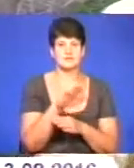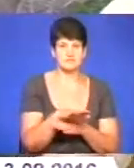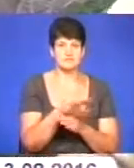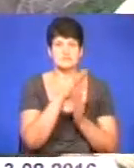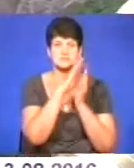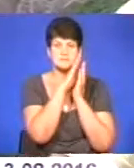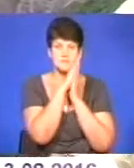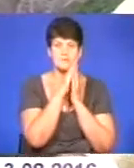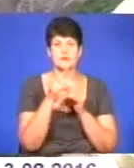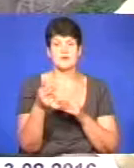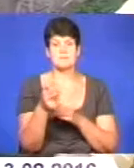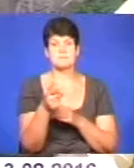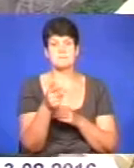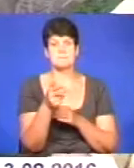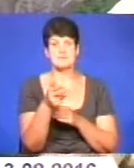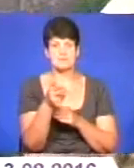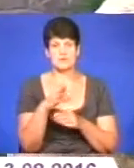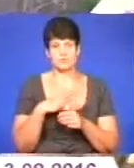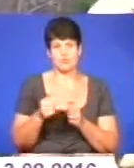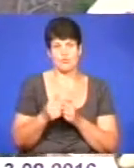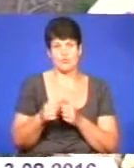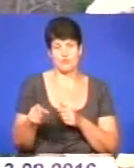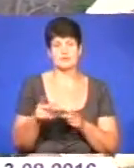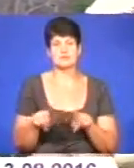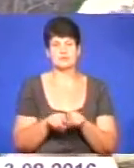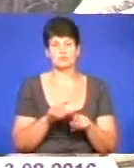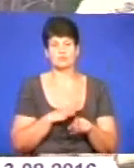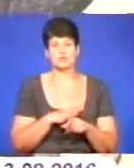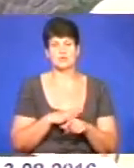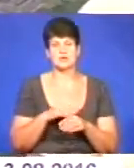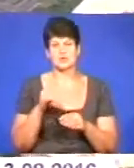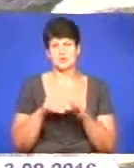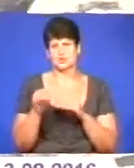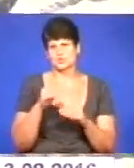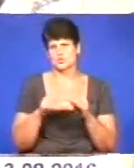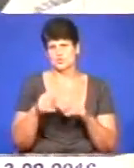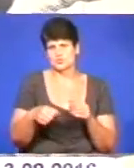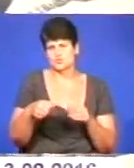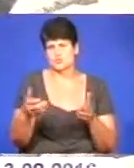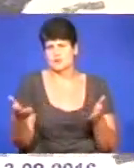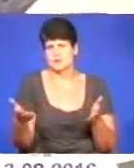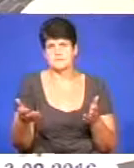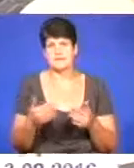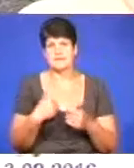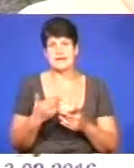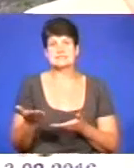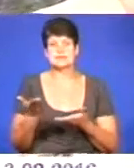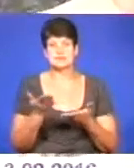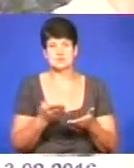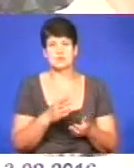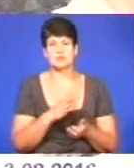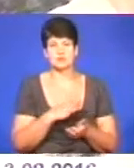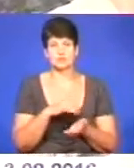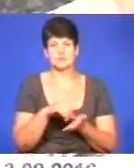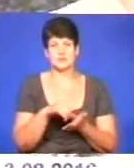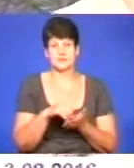нього, біля нього також була сумочка з якимись речами. І мене запросили бути понятим при